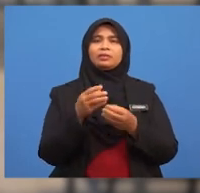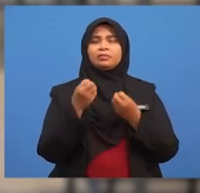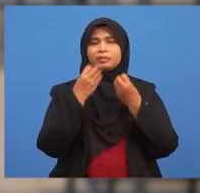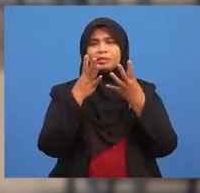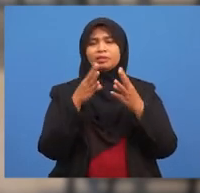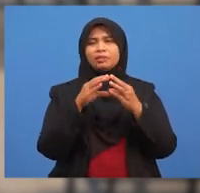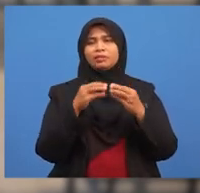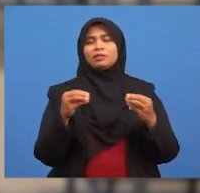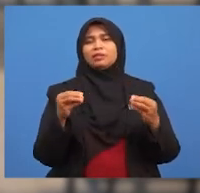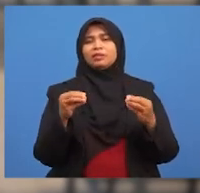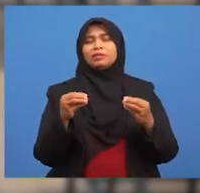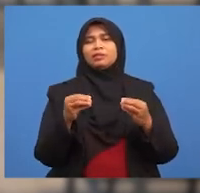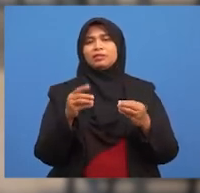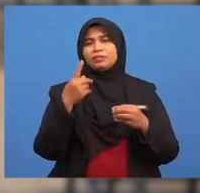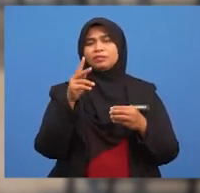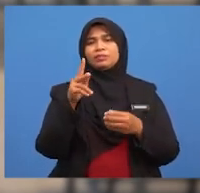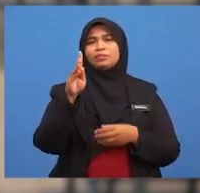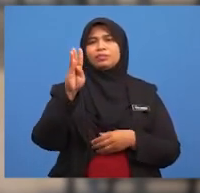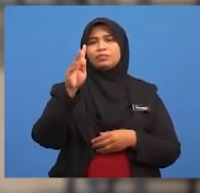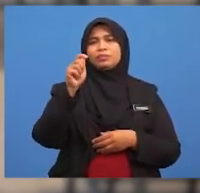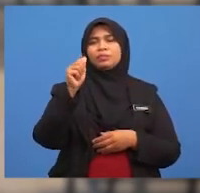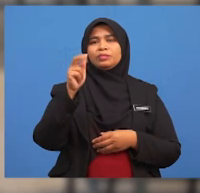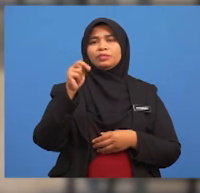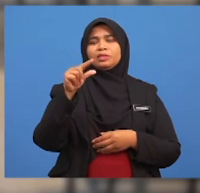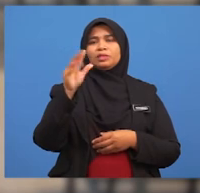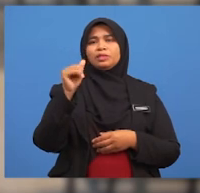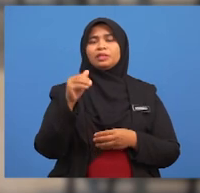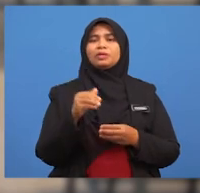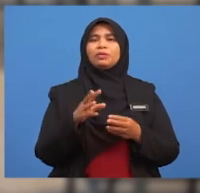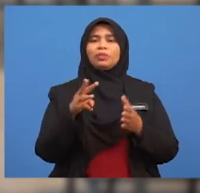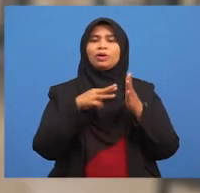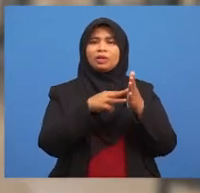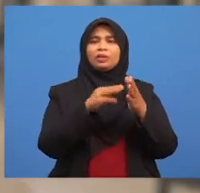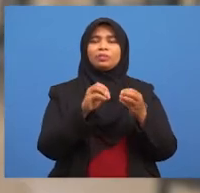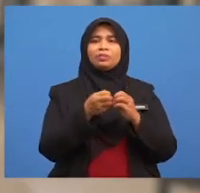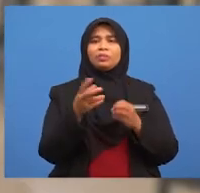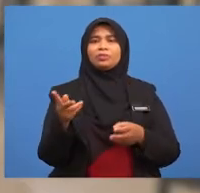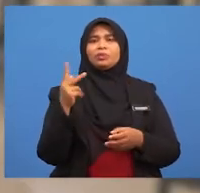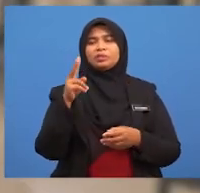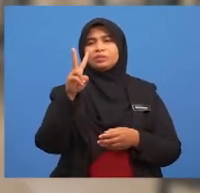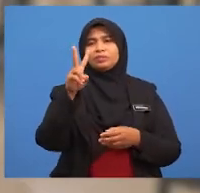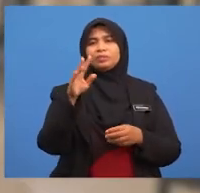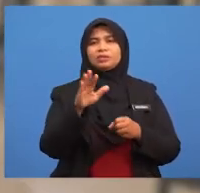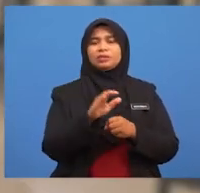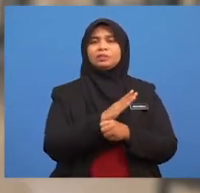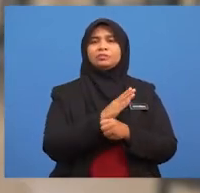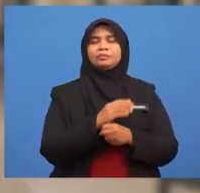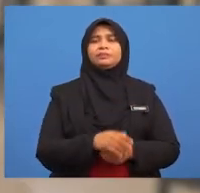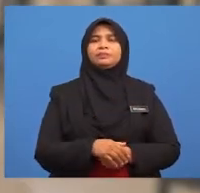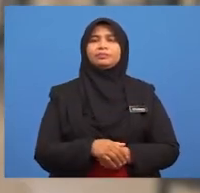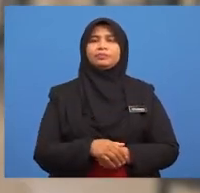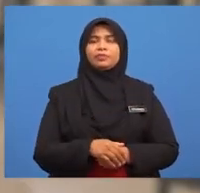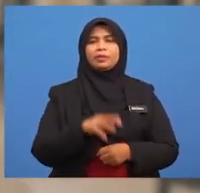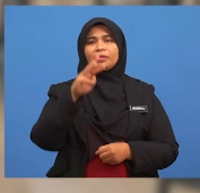bagi butang yang mewakili nombor kuasa 2 sempurna Haa, murid-murid